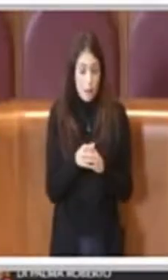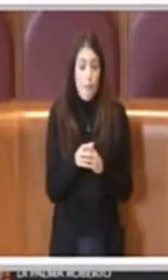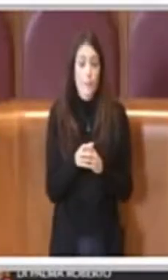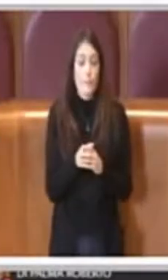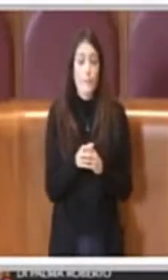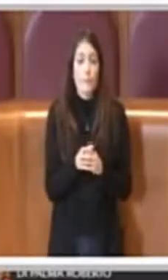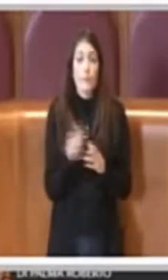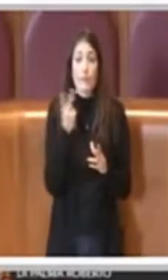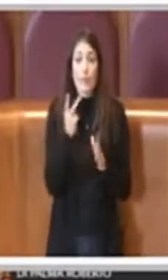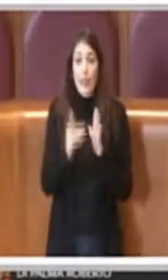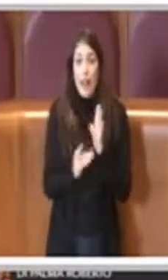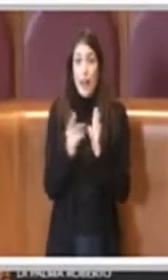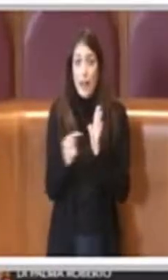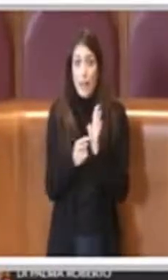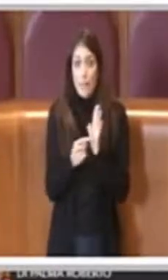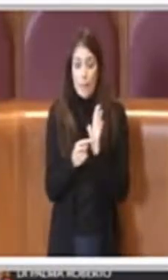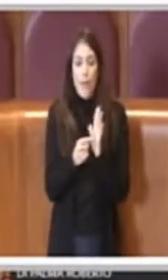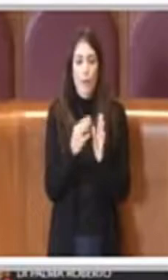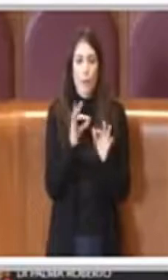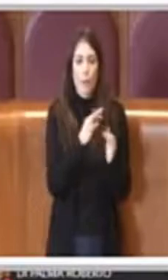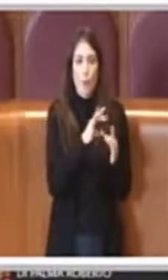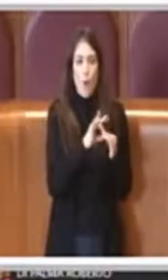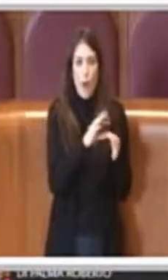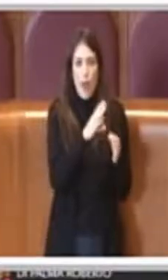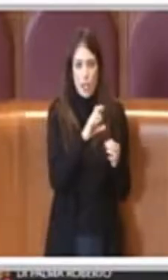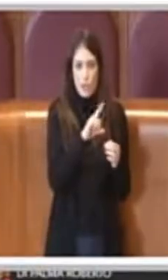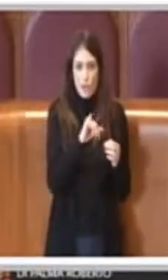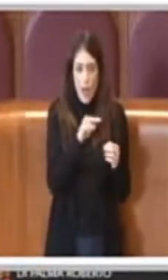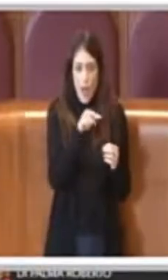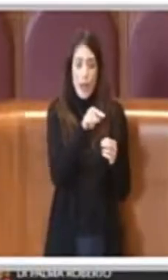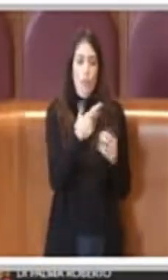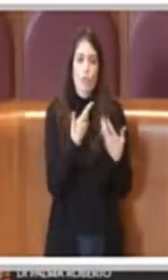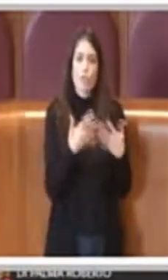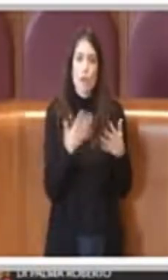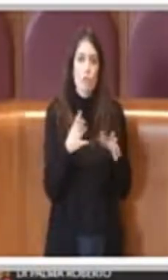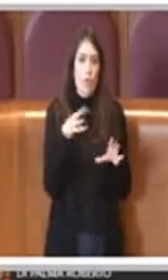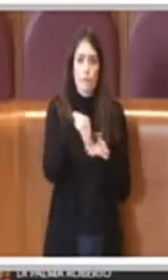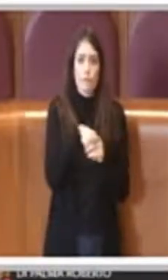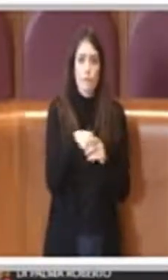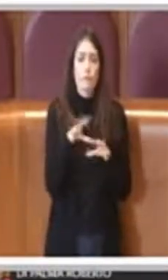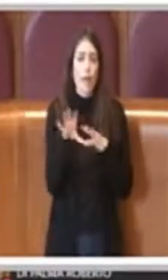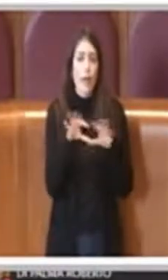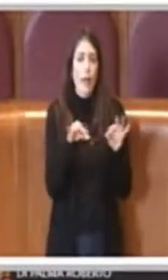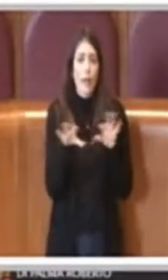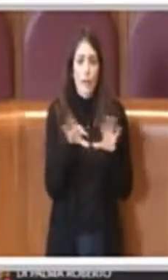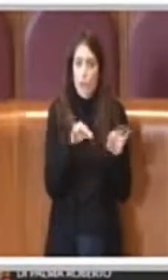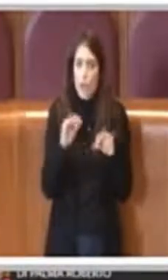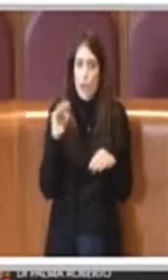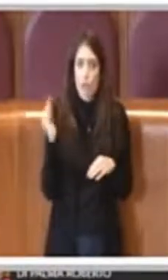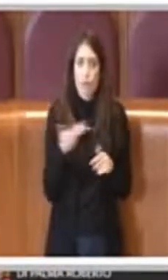Nella delibera, credo, con la casella, mi permetta, ci sono già tutti gli indirizzi e le procedure,